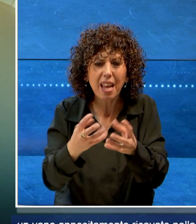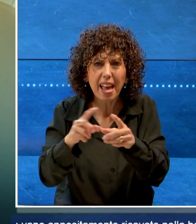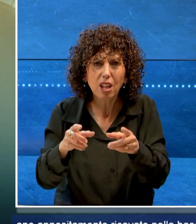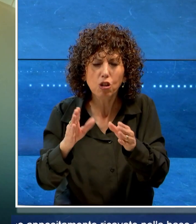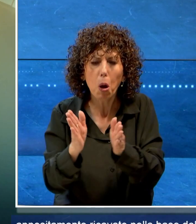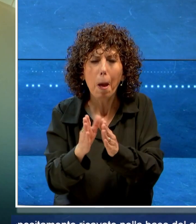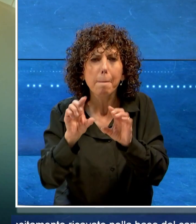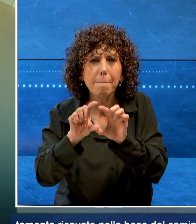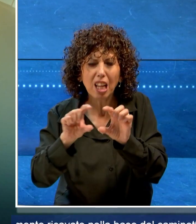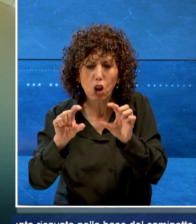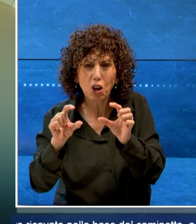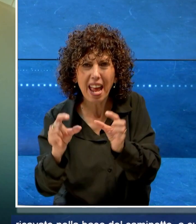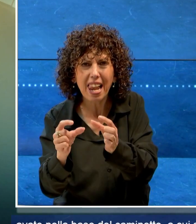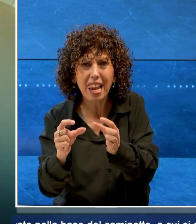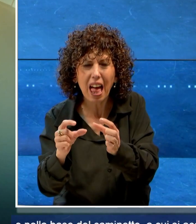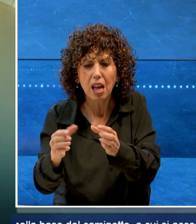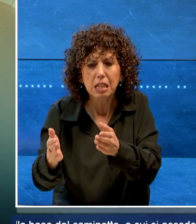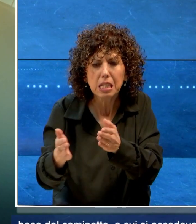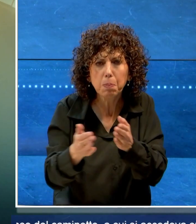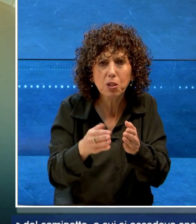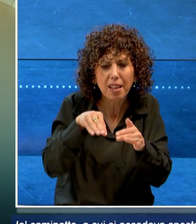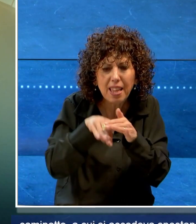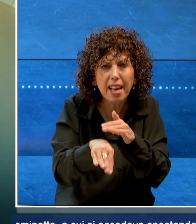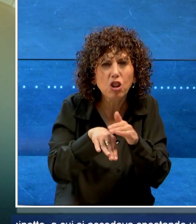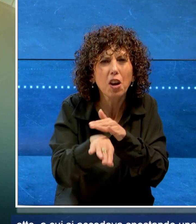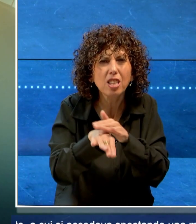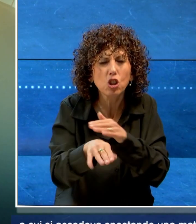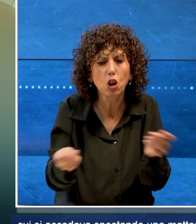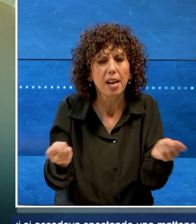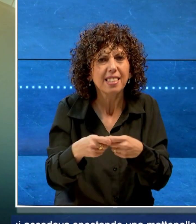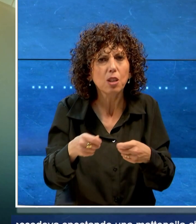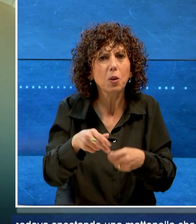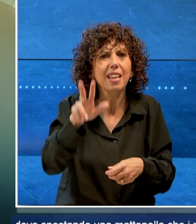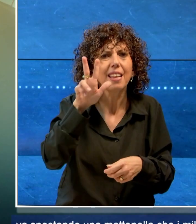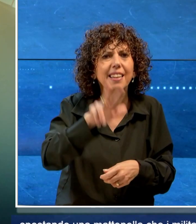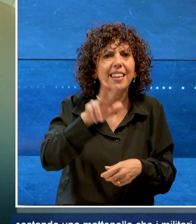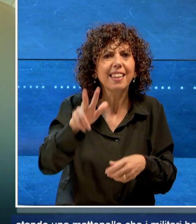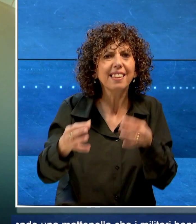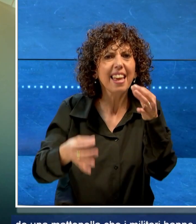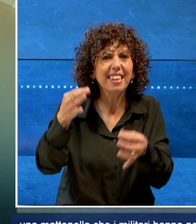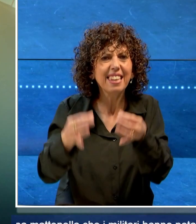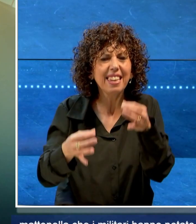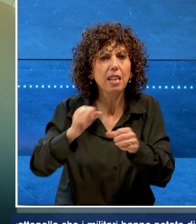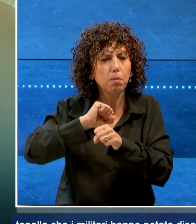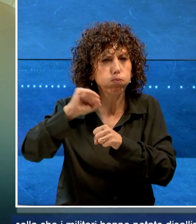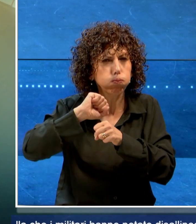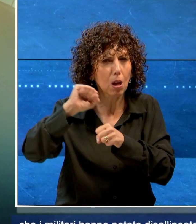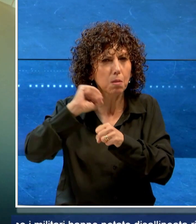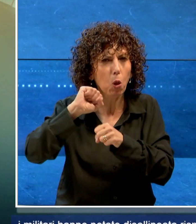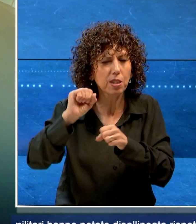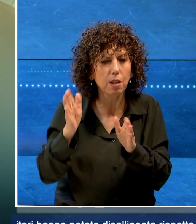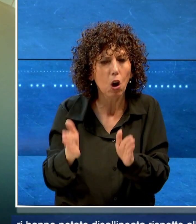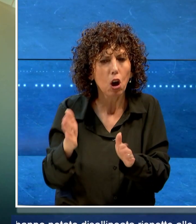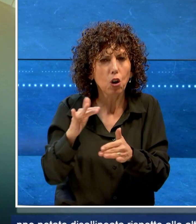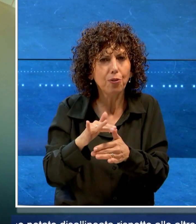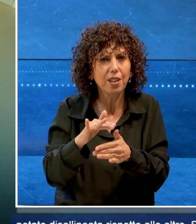spostando una mattonella. Sequestrati anche 33 chili di esplosivo confezionato